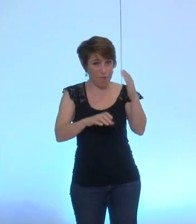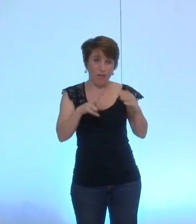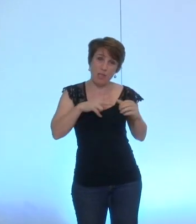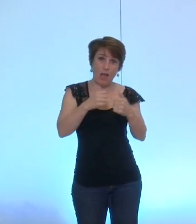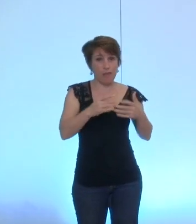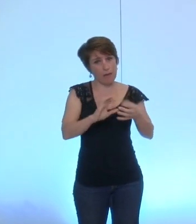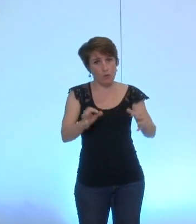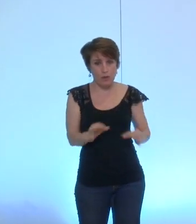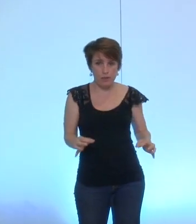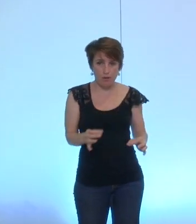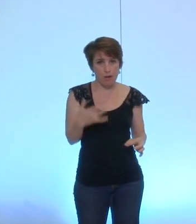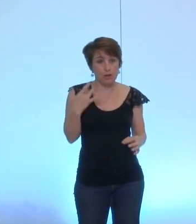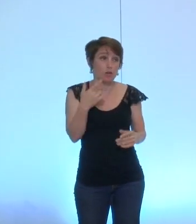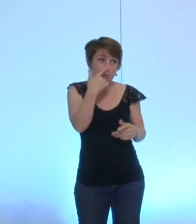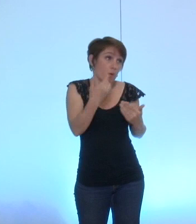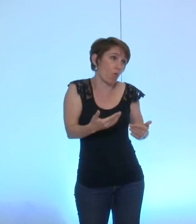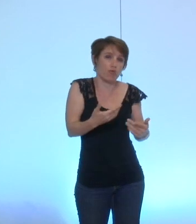ça résout pas le problème aujourd'hui